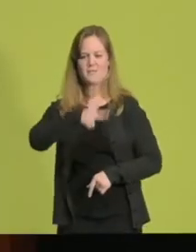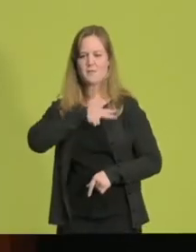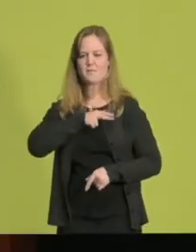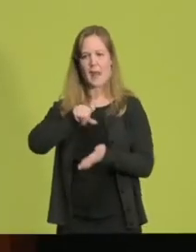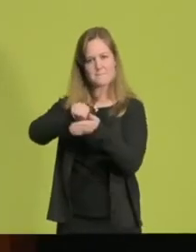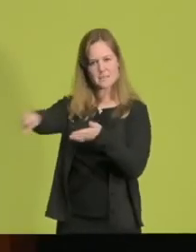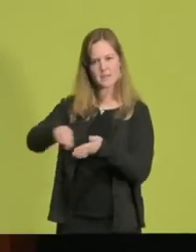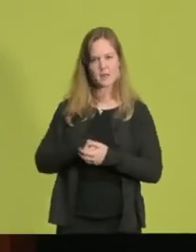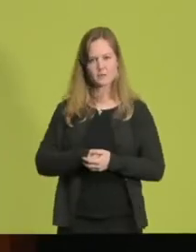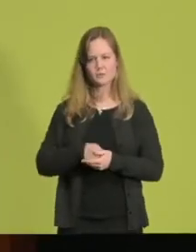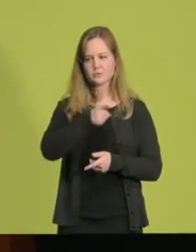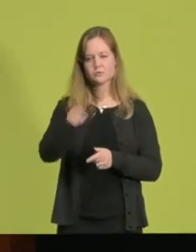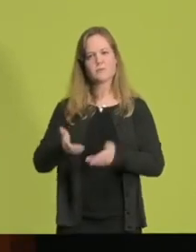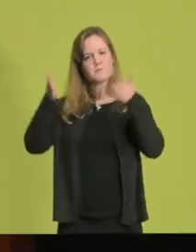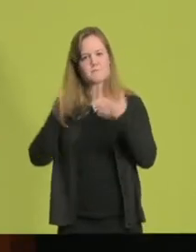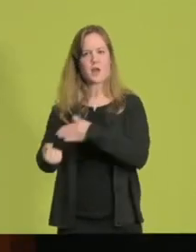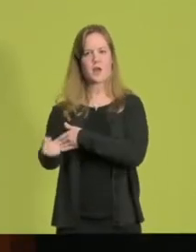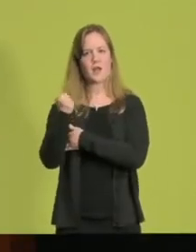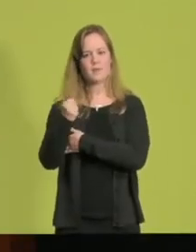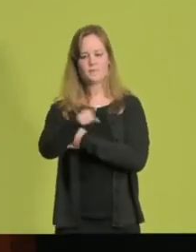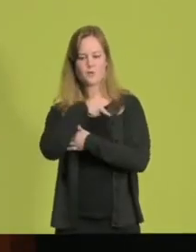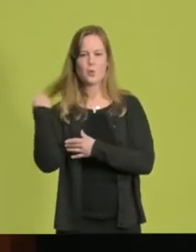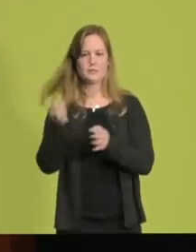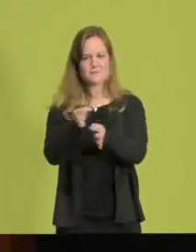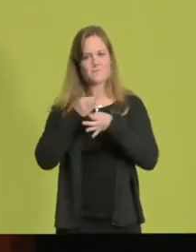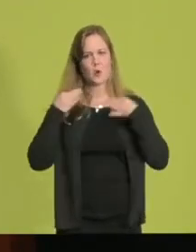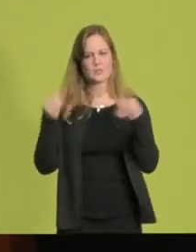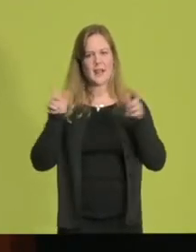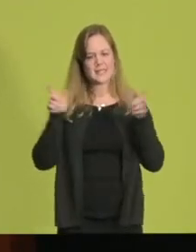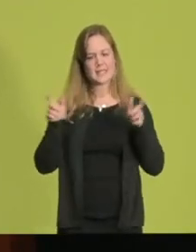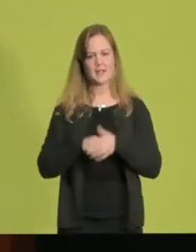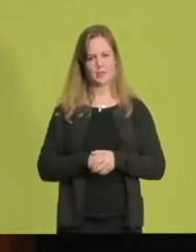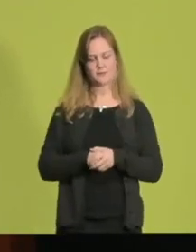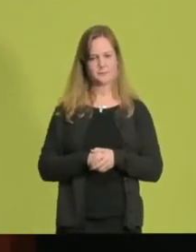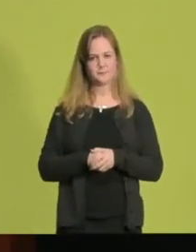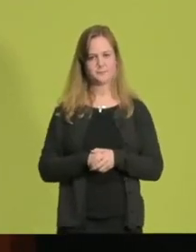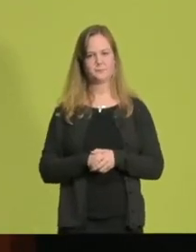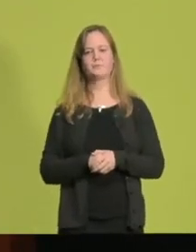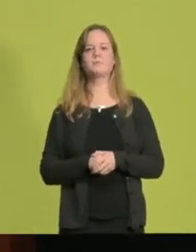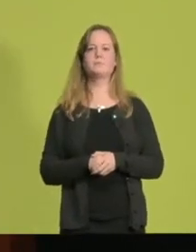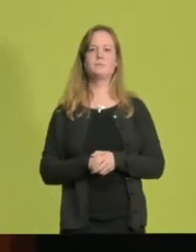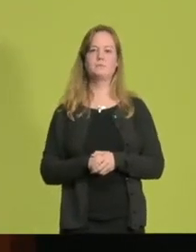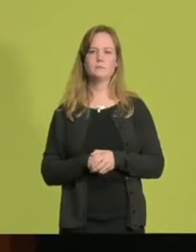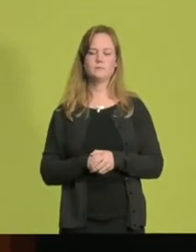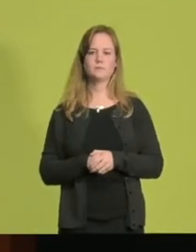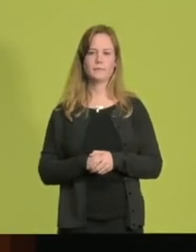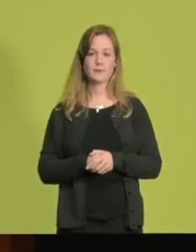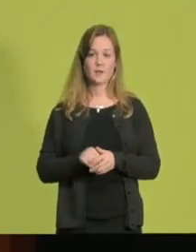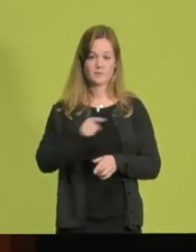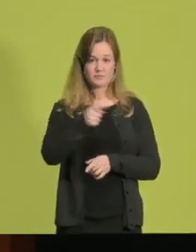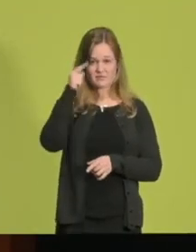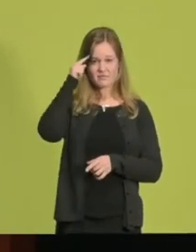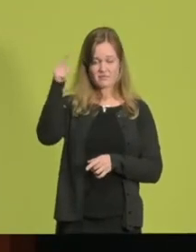Denn sie sind die Fachkräfte für unser gesellschaftliches Klima, liebe Freundinnen und Freunde. Und ihr